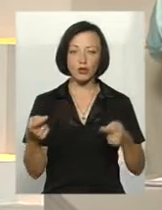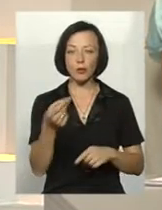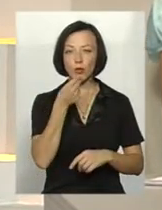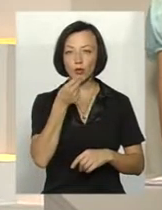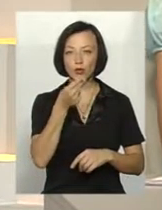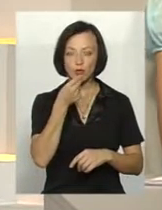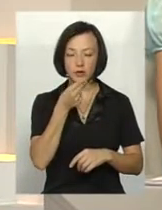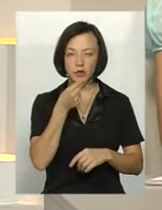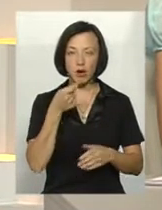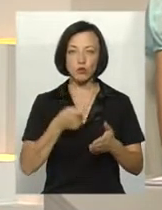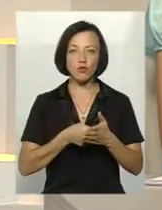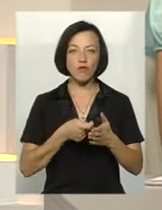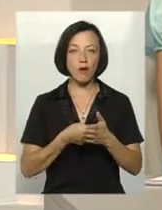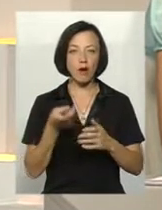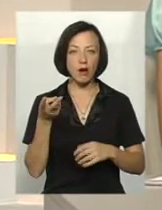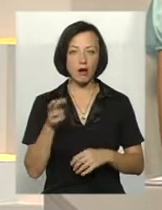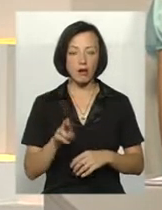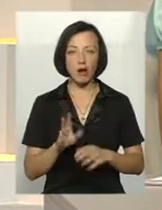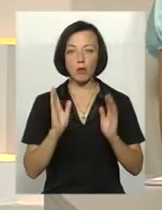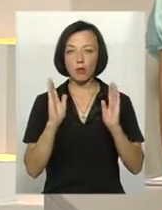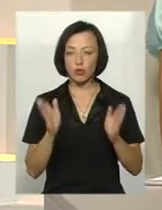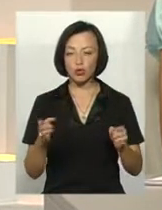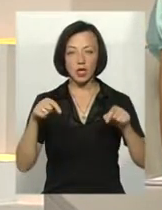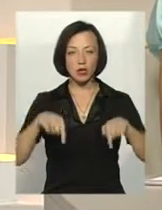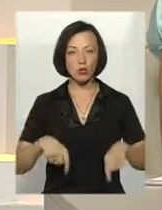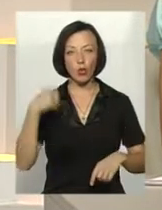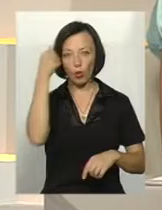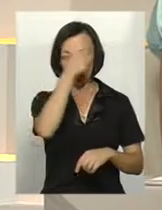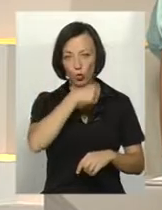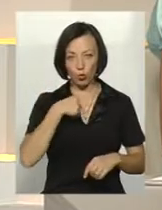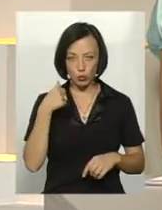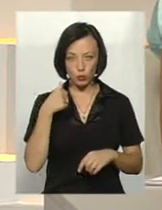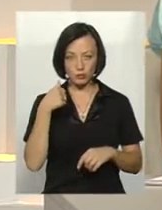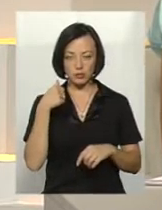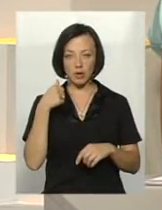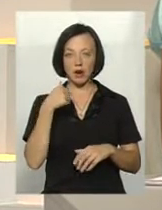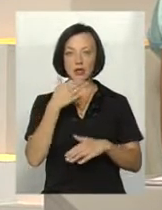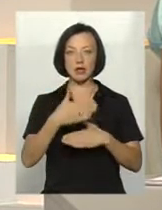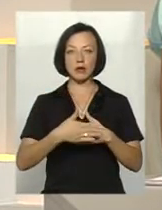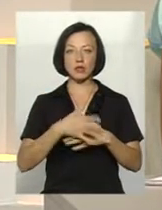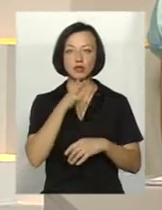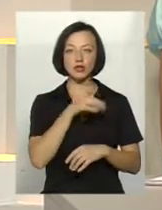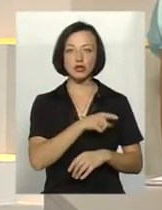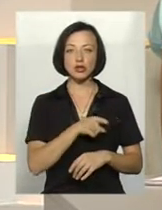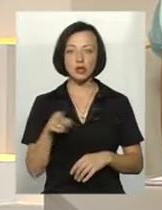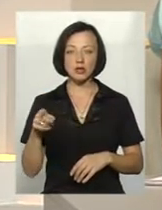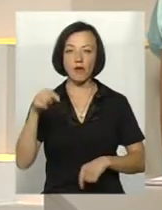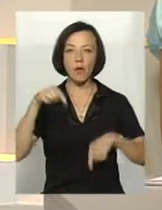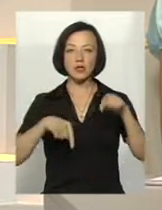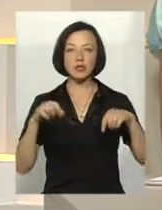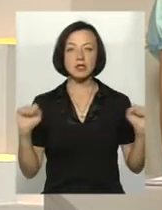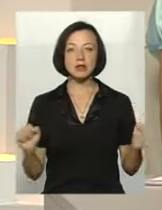харчування буде цього року і в найближчий час, в осінньо